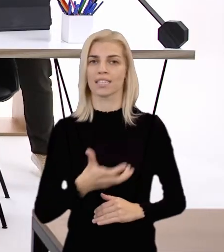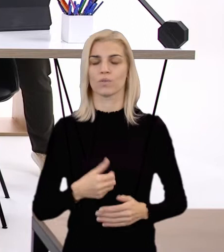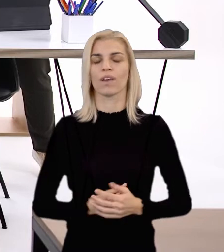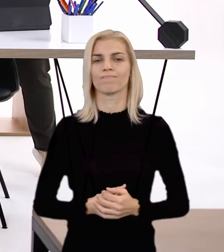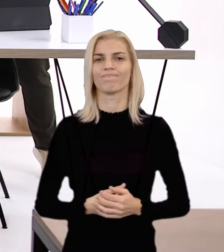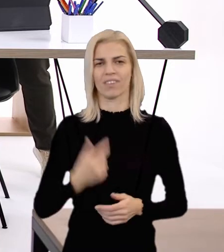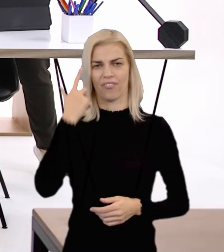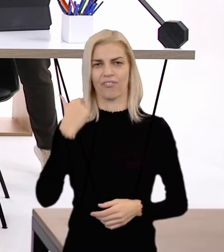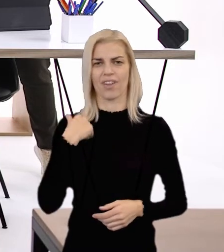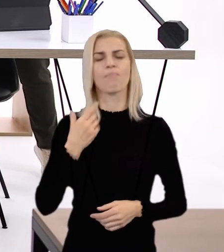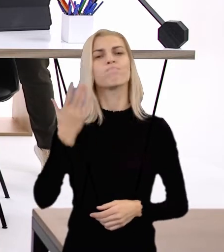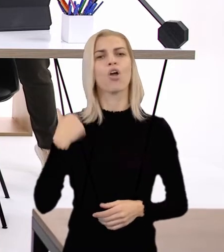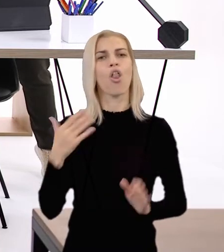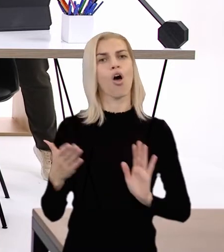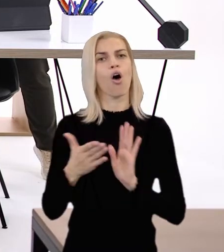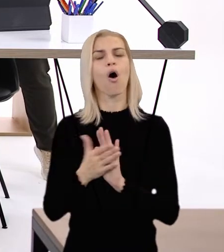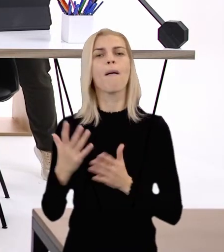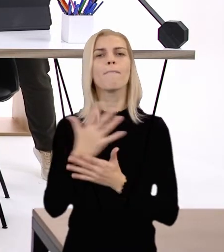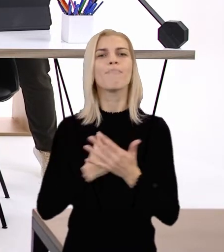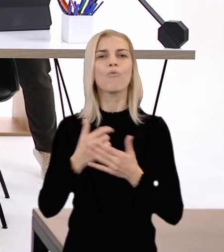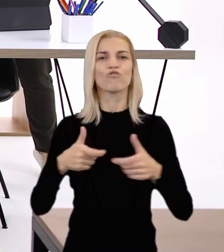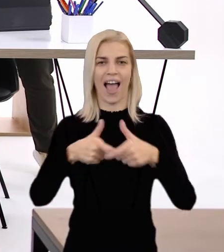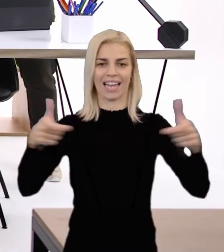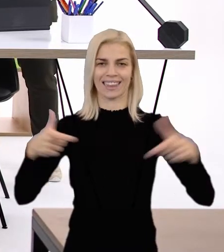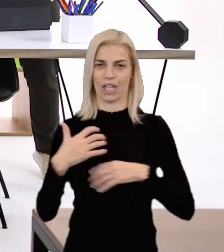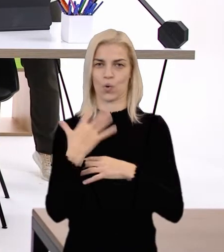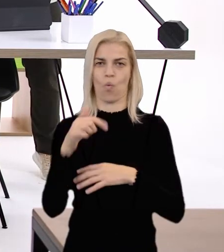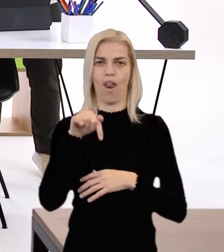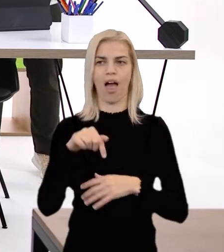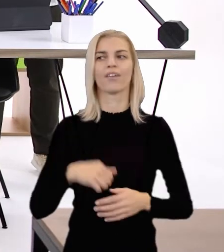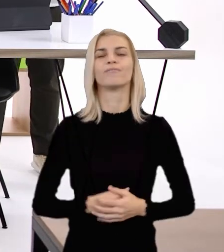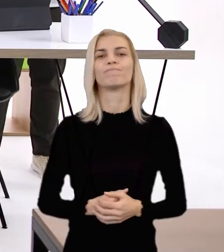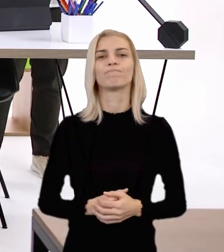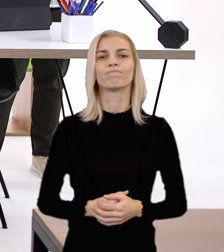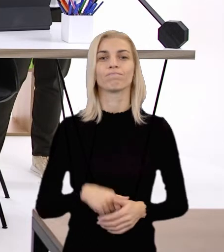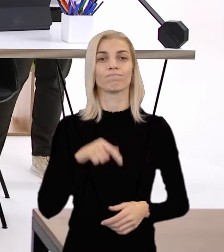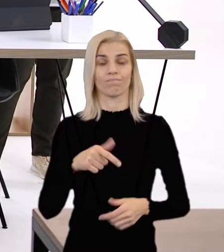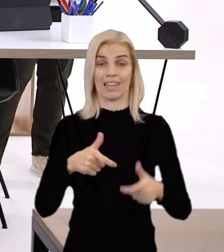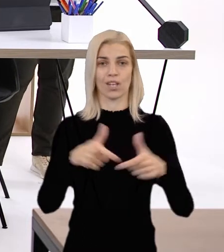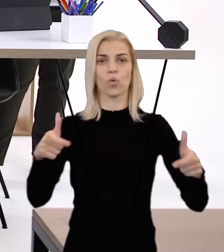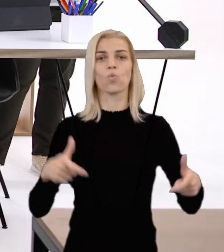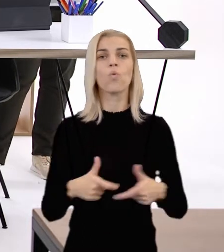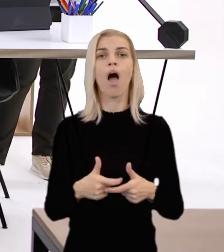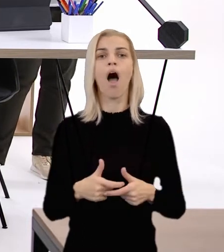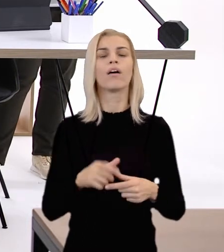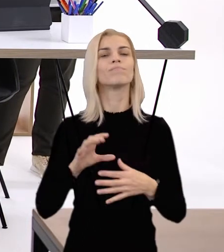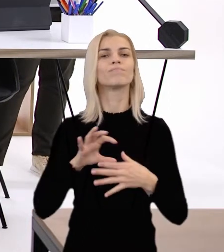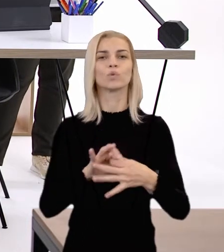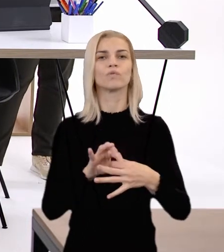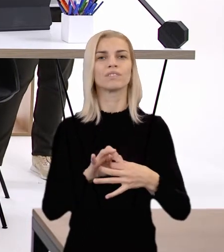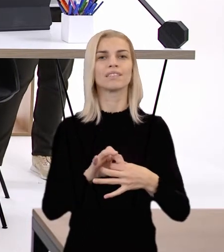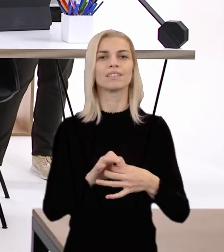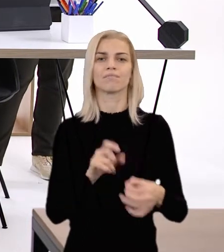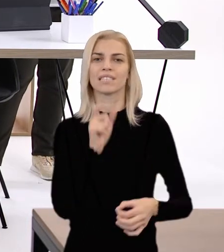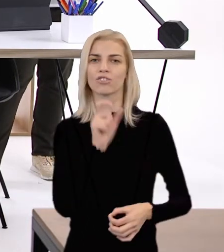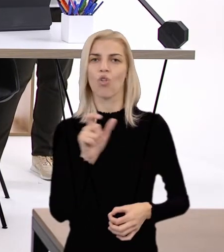sme spolu používali túto truhličku. Táto truhlička nám slúžila ako slovná zásoba. Truhlička na